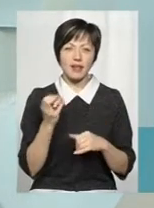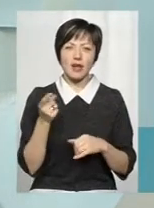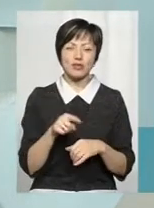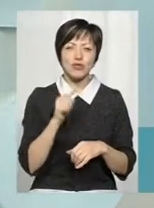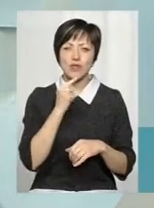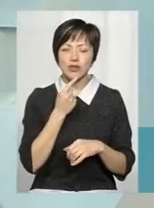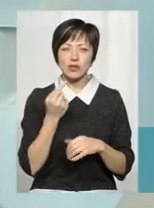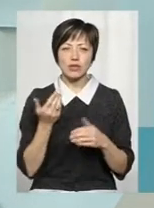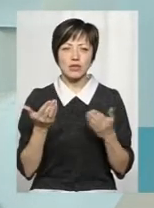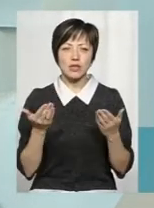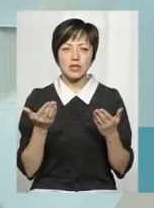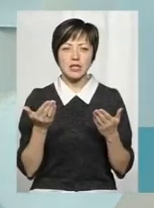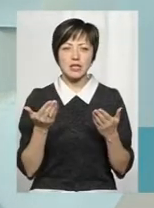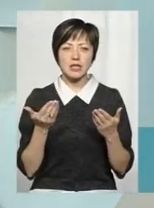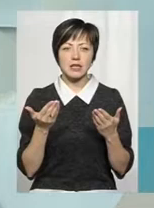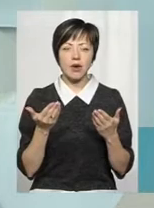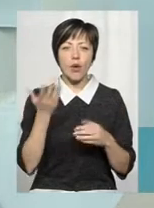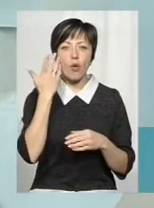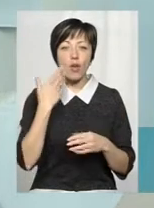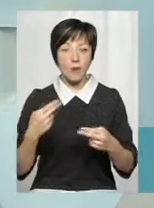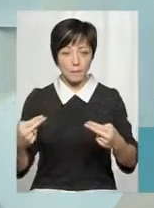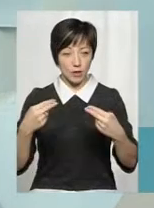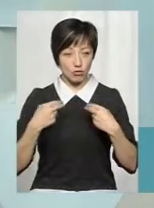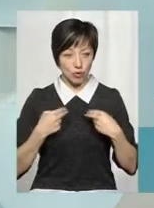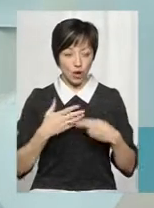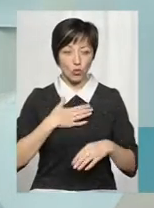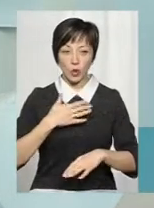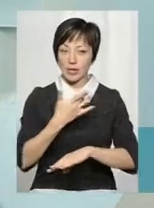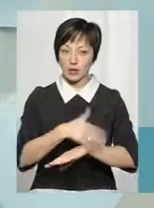важко, а вони, ви розумієте, вони коли приїжджаючи до нас,